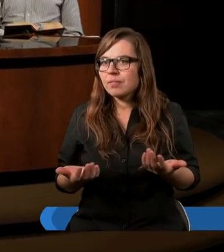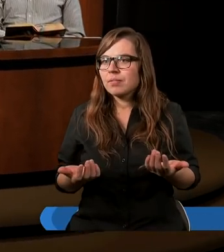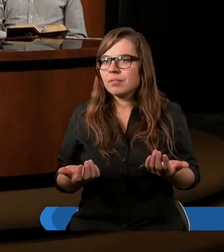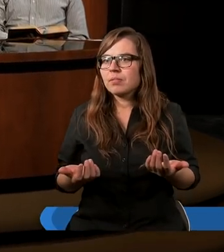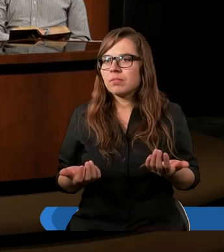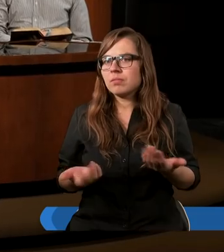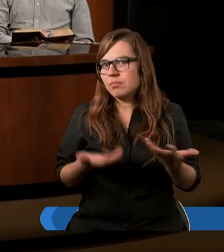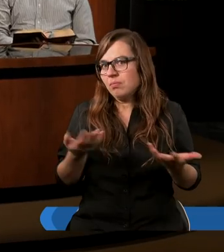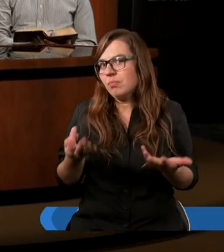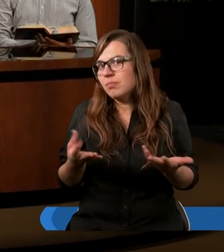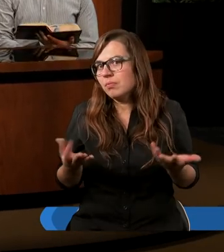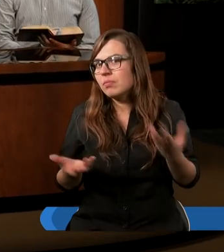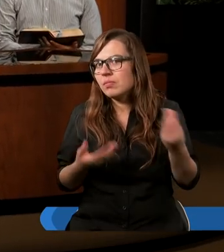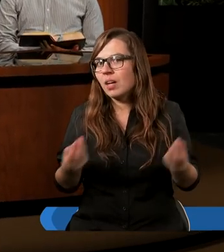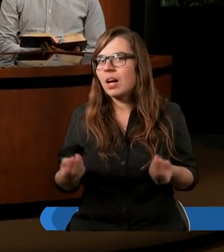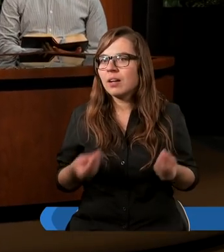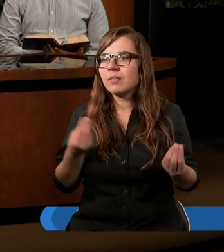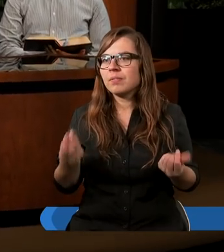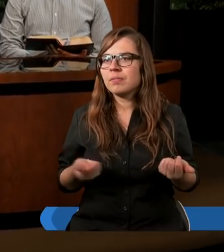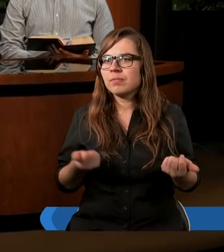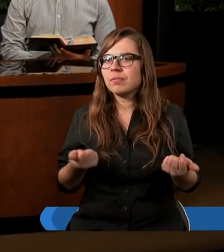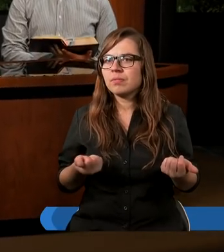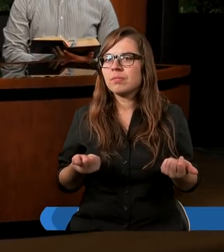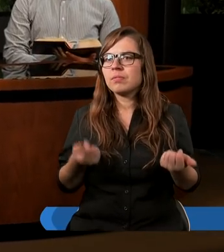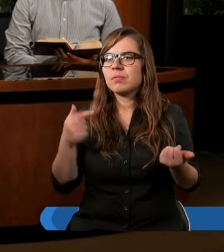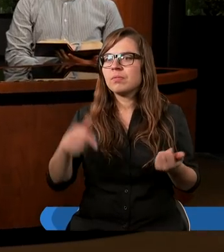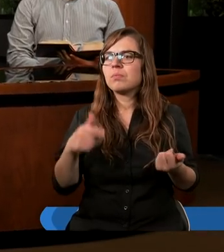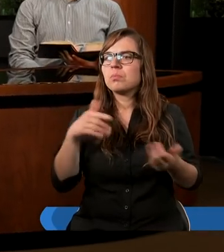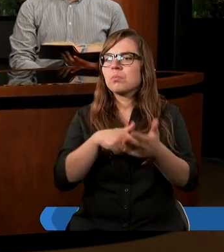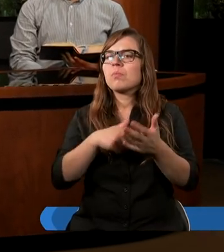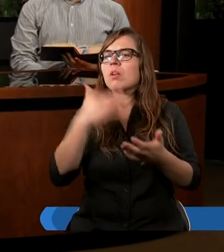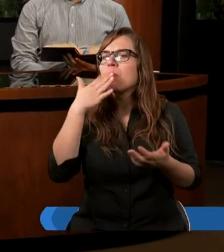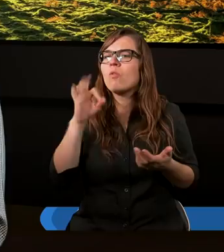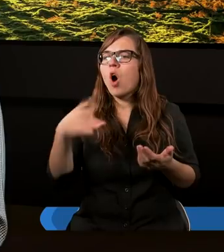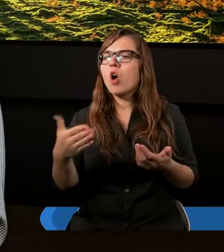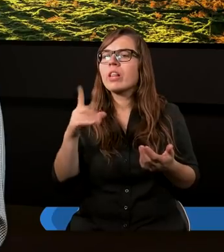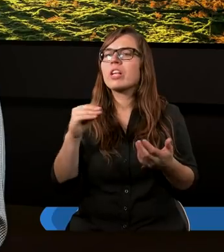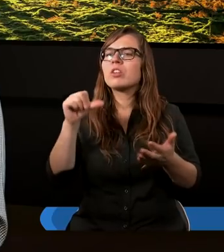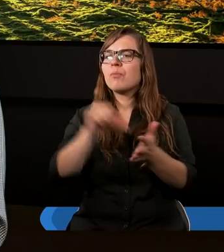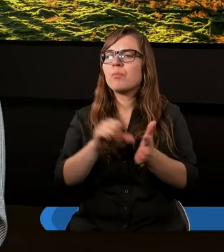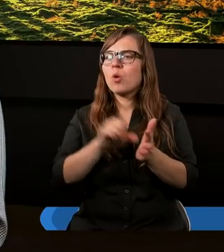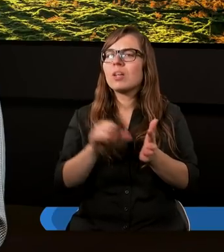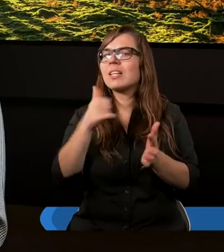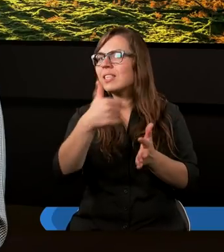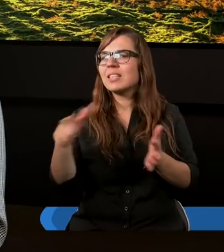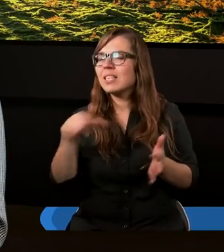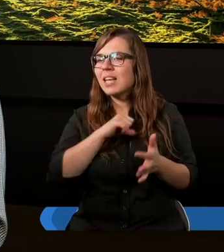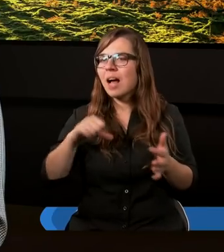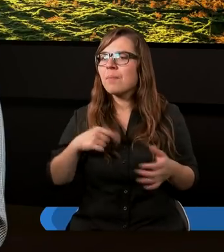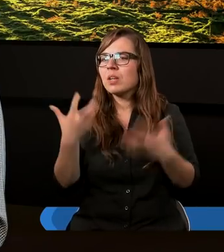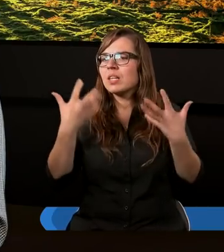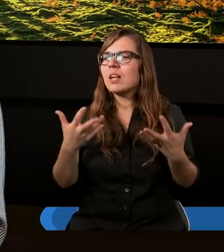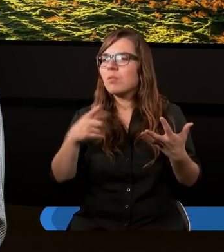Jak on się wydaje? Tutaj Paweł mówi o tym, że spośród innych samych